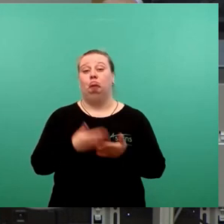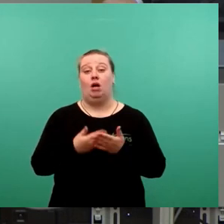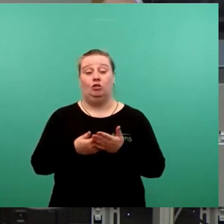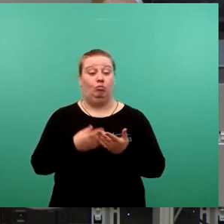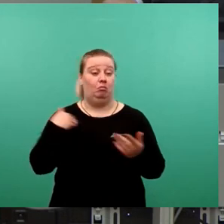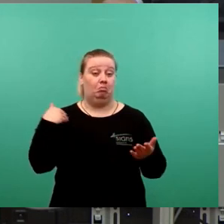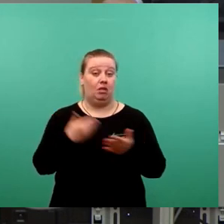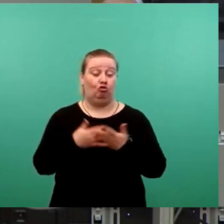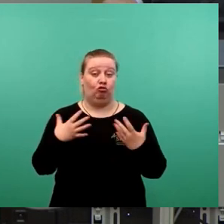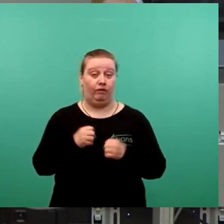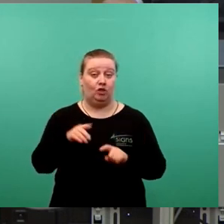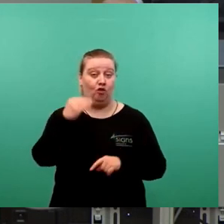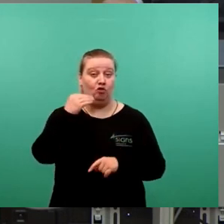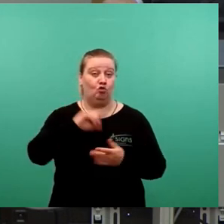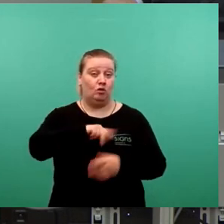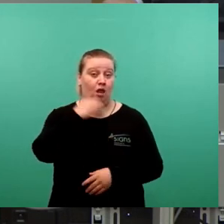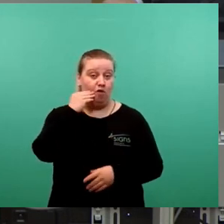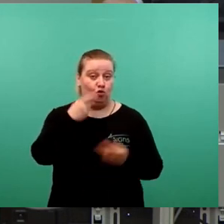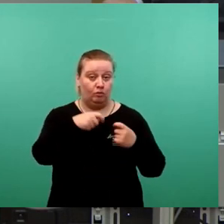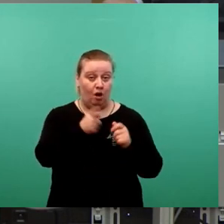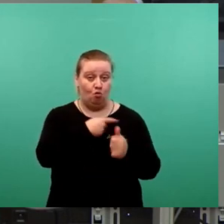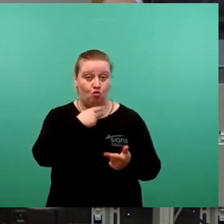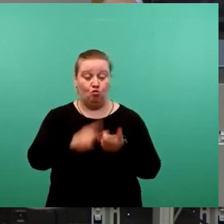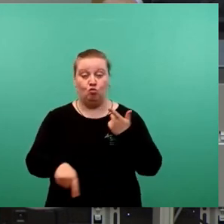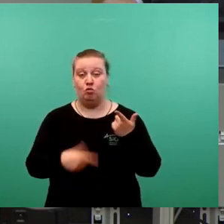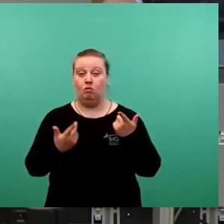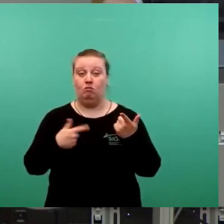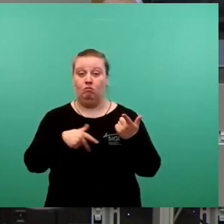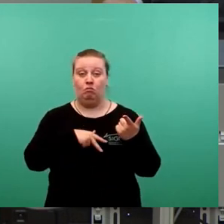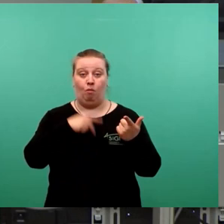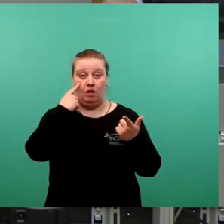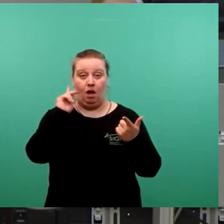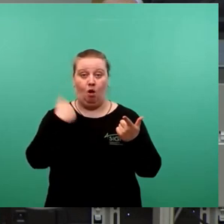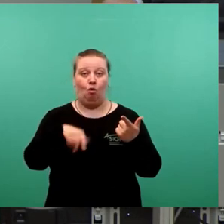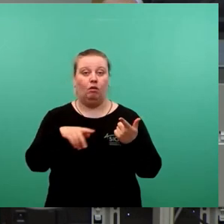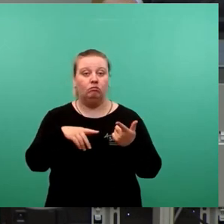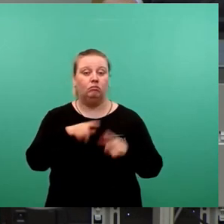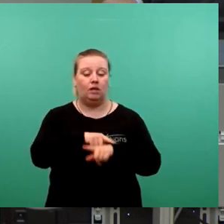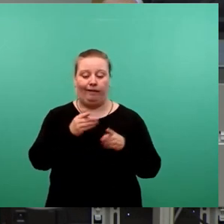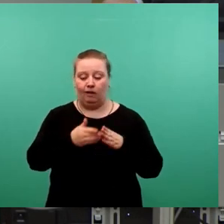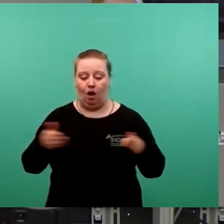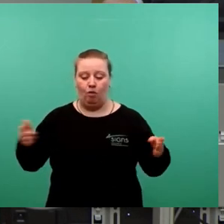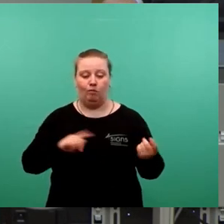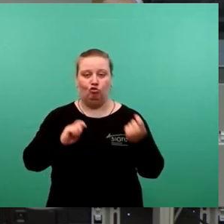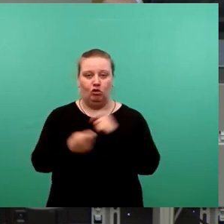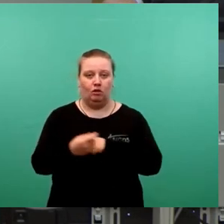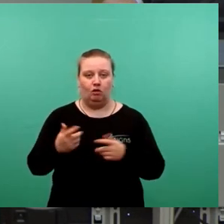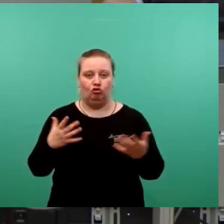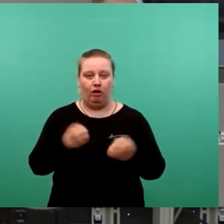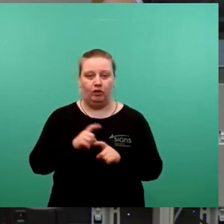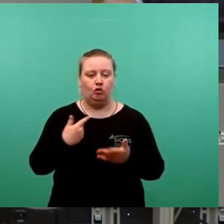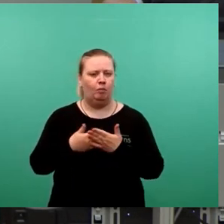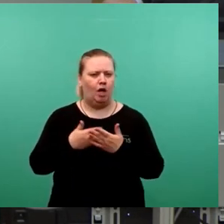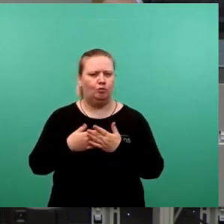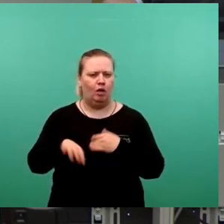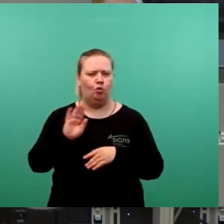gekommene soziale Wohnungsbau, die scheinbar endlosen Zeiträume zur Umsetzung von einigen Beschlüssen, siehe die gigantische Summe